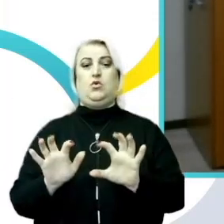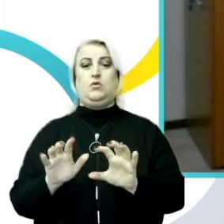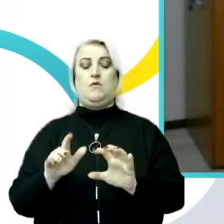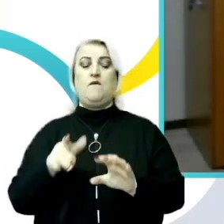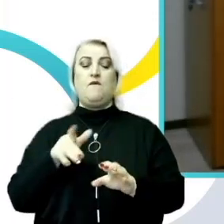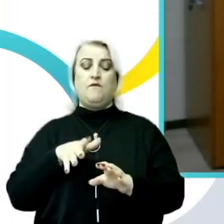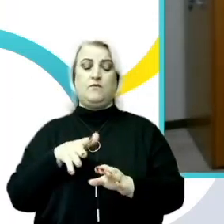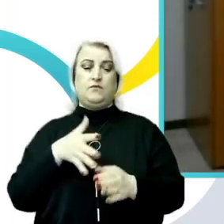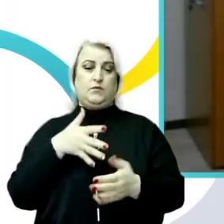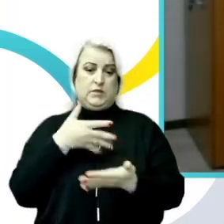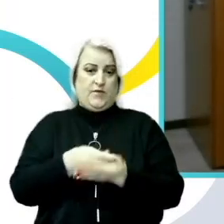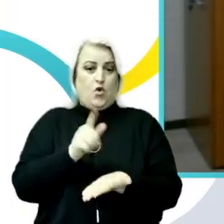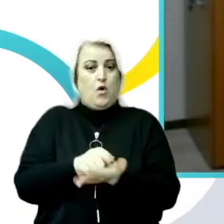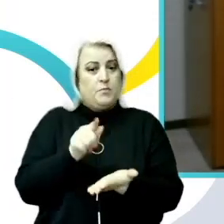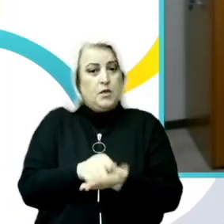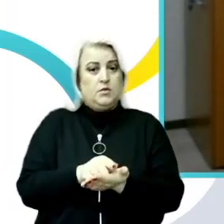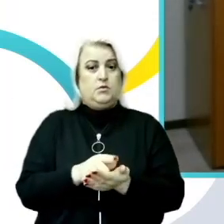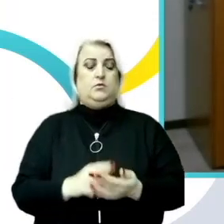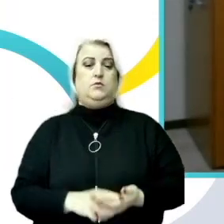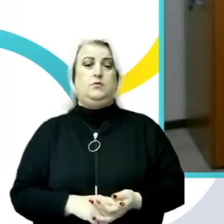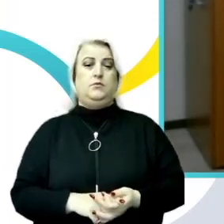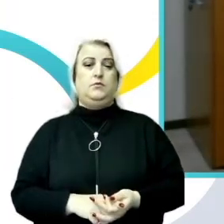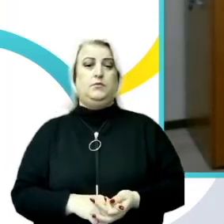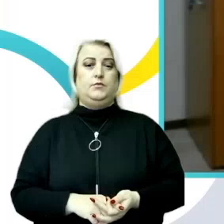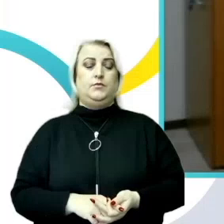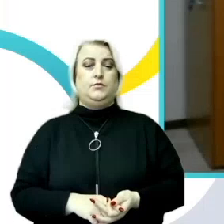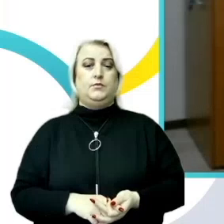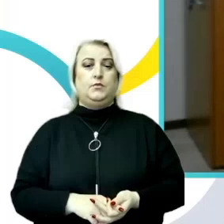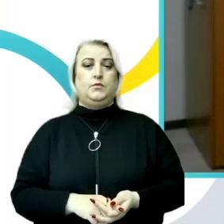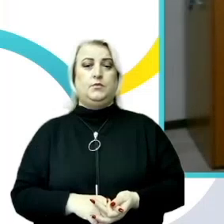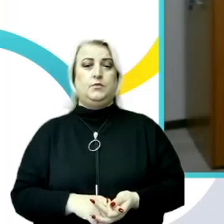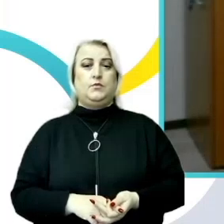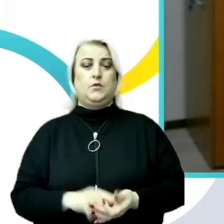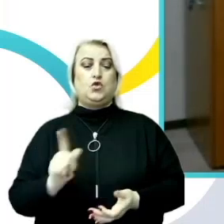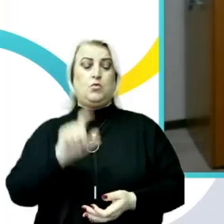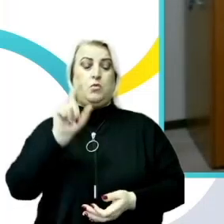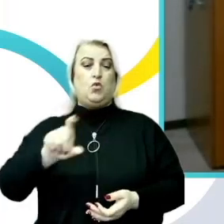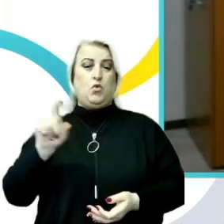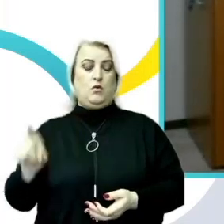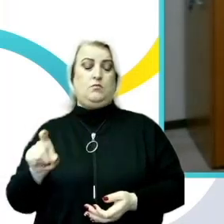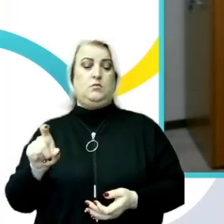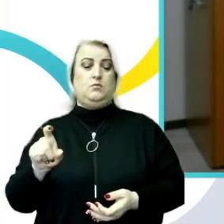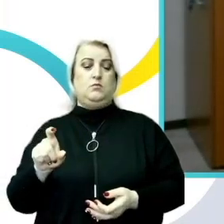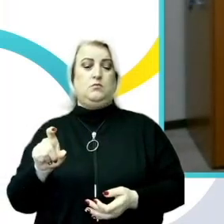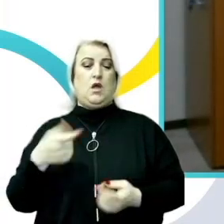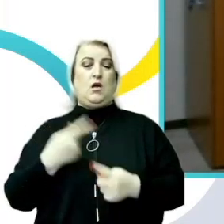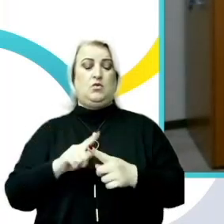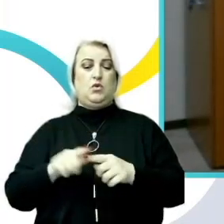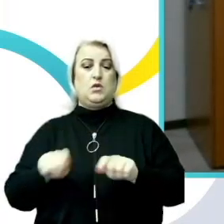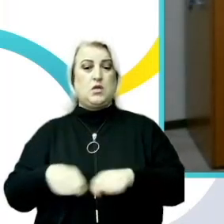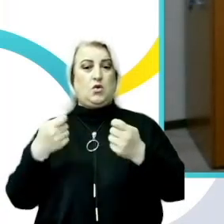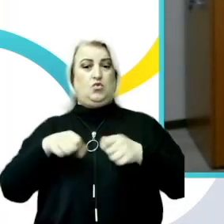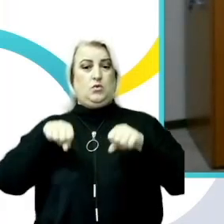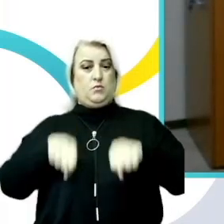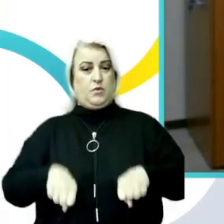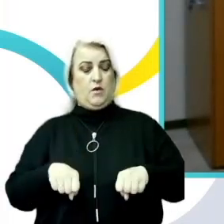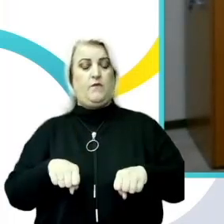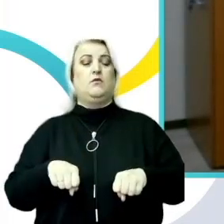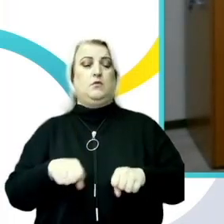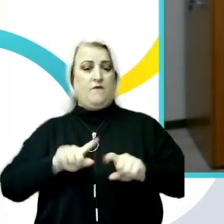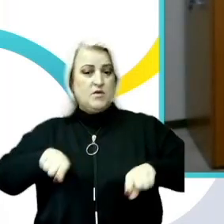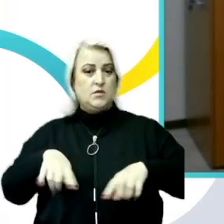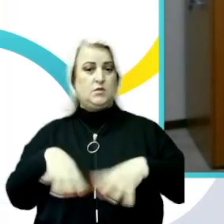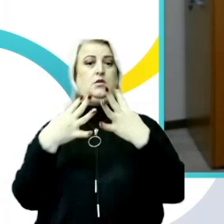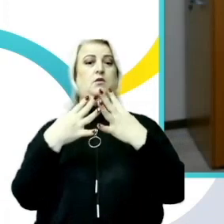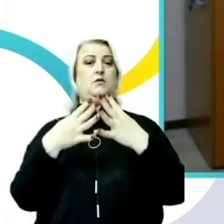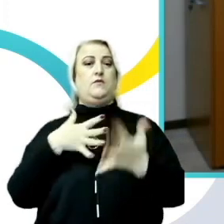treaba și să o interpreteze în așa fel încât oamenii cei dezavantajați să obțină dreptul de care ar